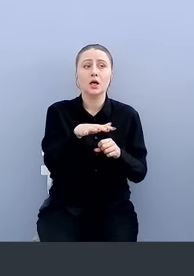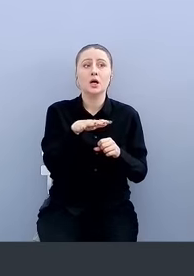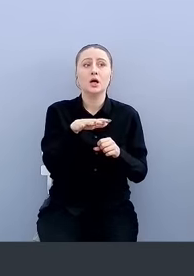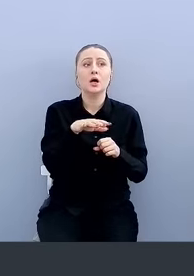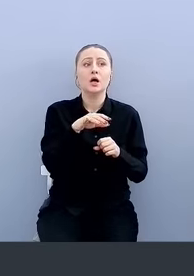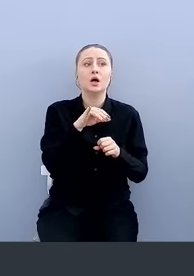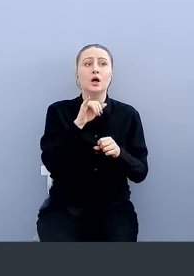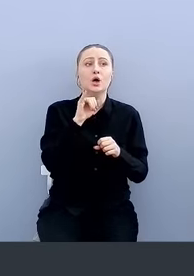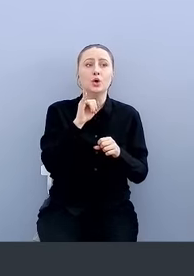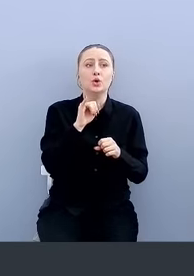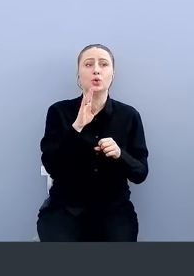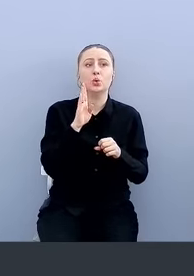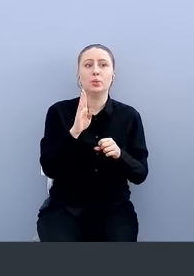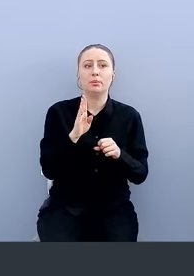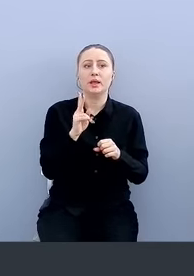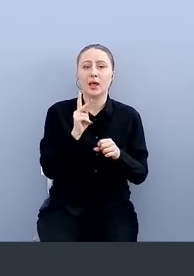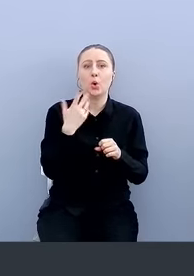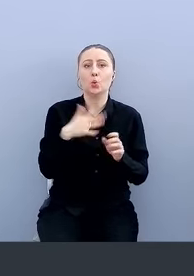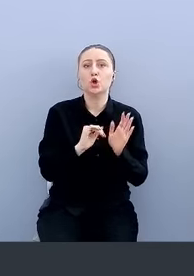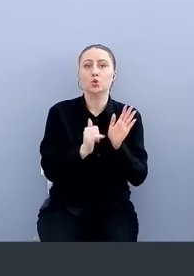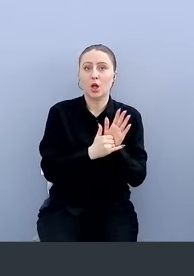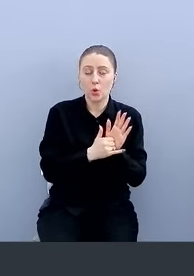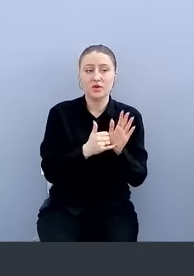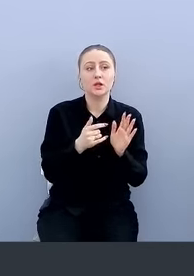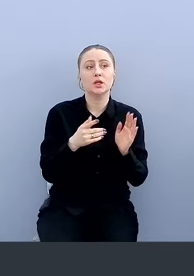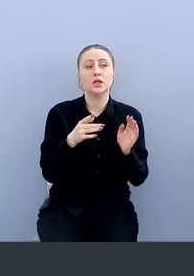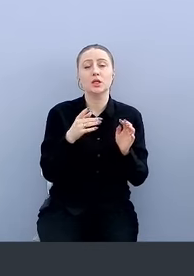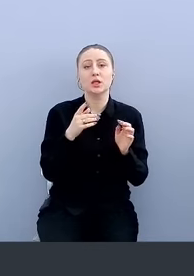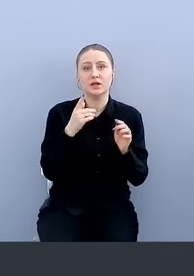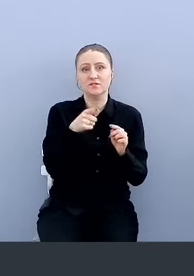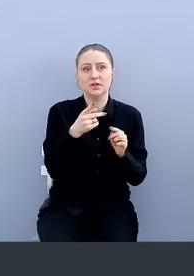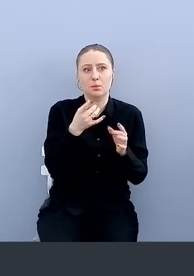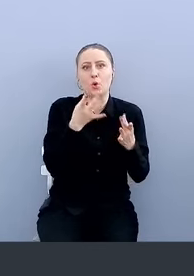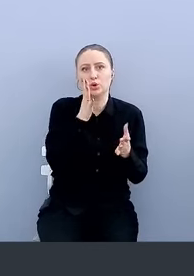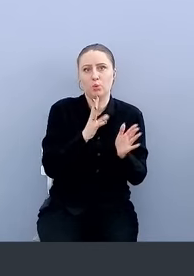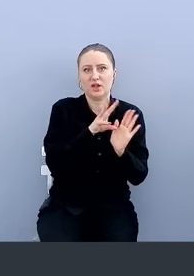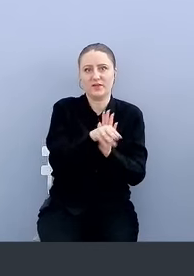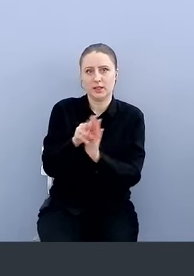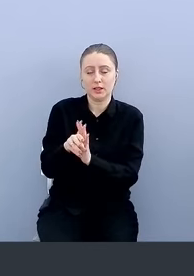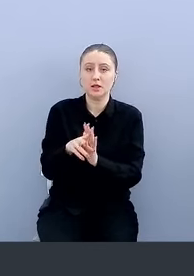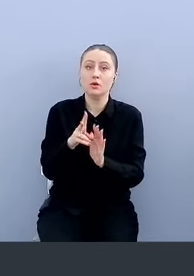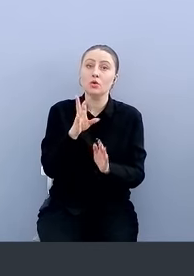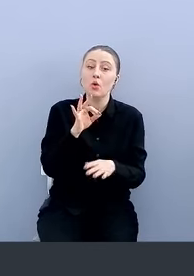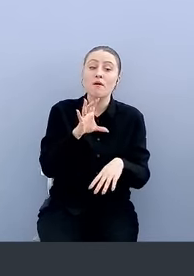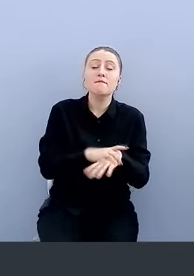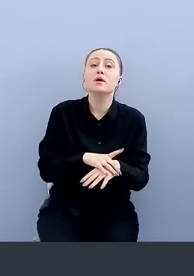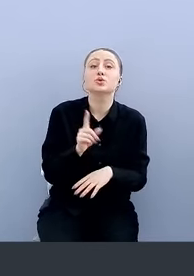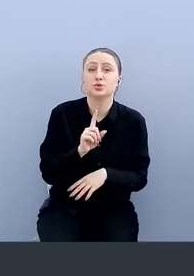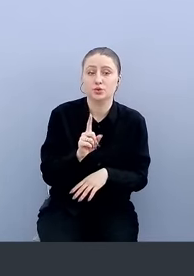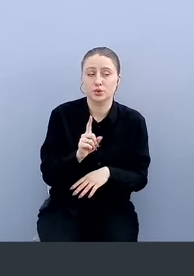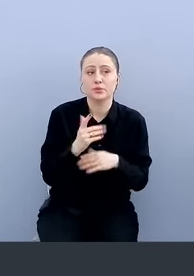UBK у нас уже везде установлены, и, соответственно, казалось бы, просто внедрить будет. Оказалось, что